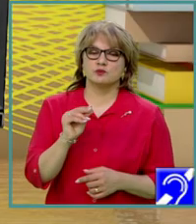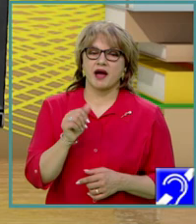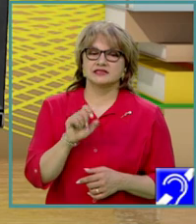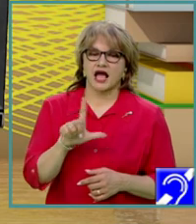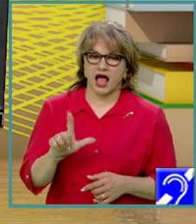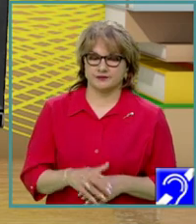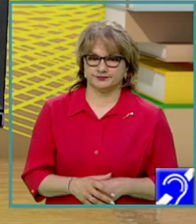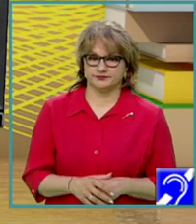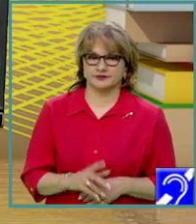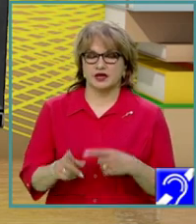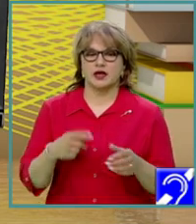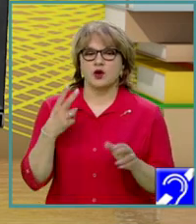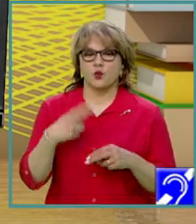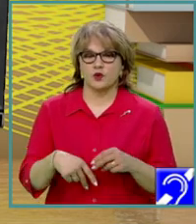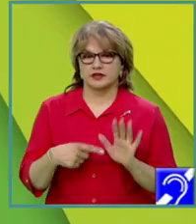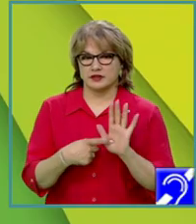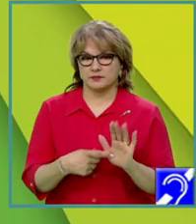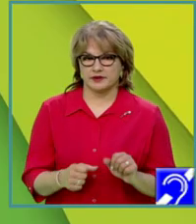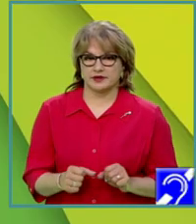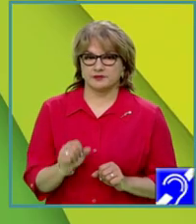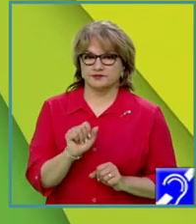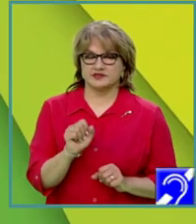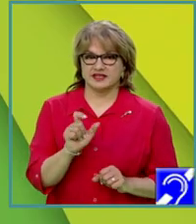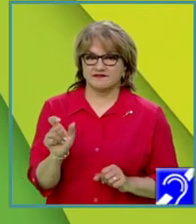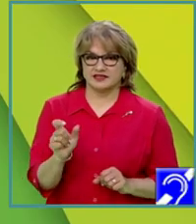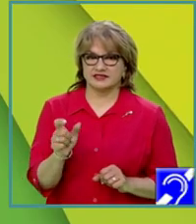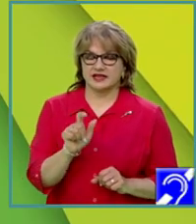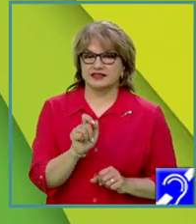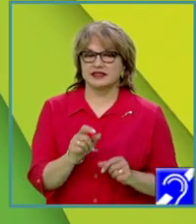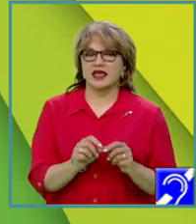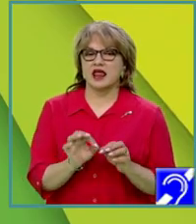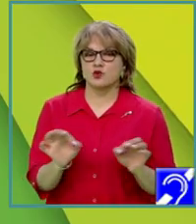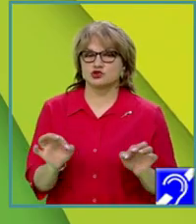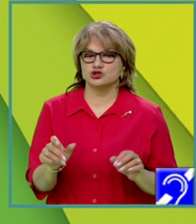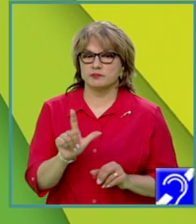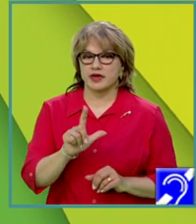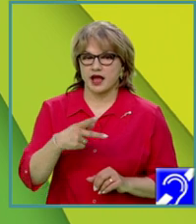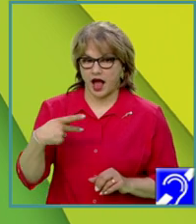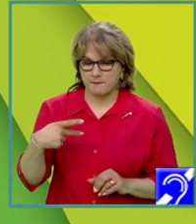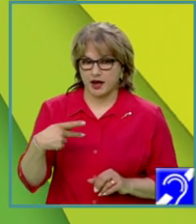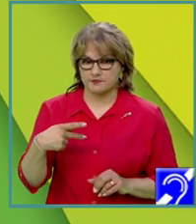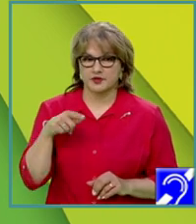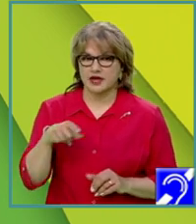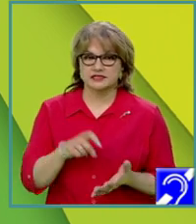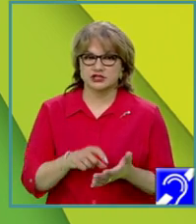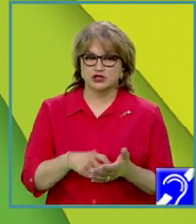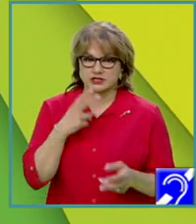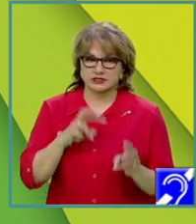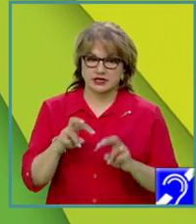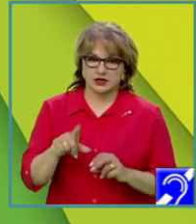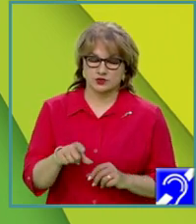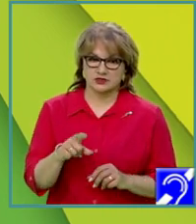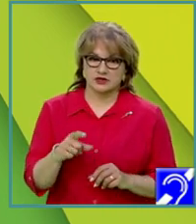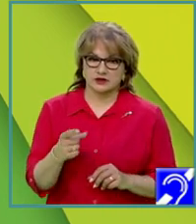secvență pe care o prezint este secvența de lungime K. Aici ni se cere să căutăm în șirul nostru